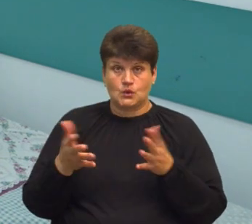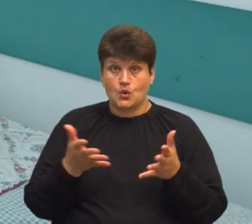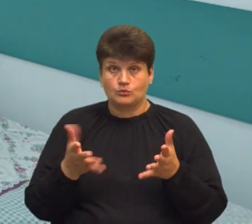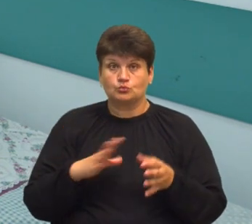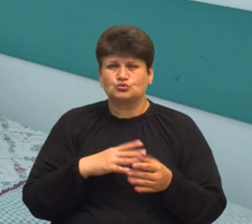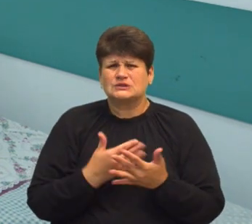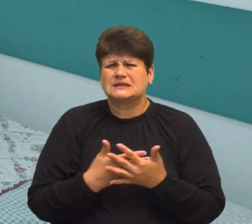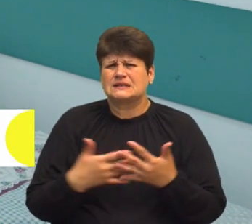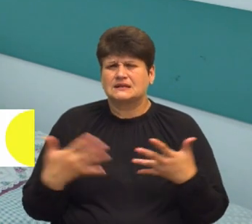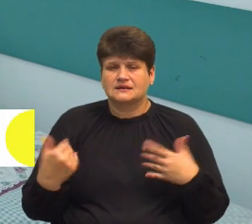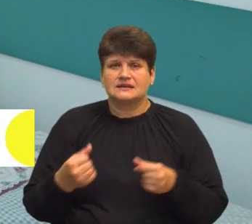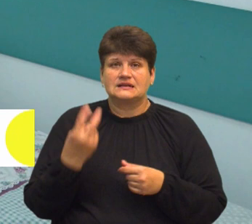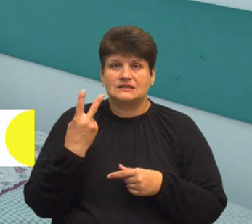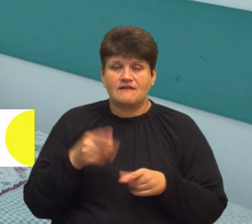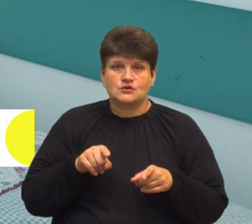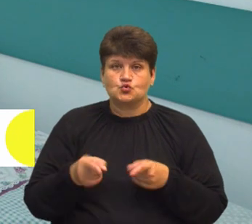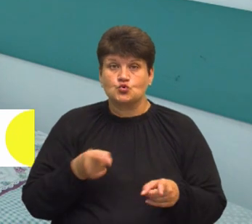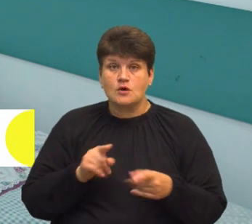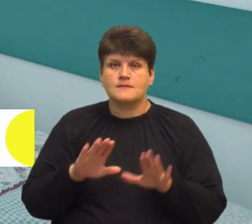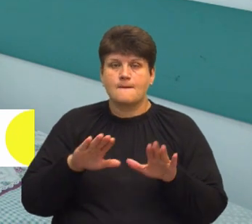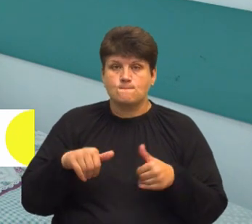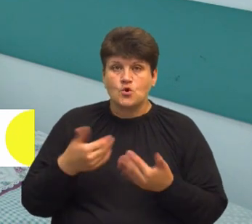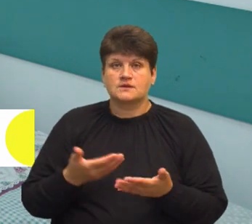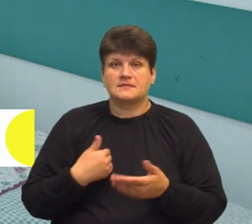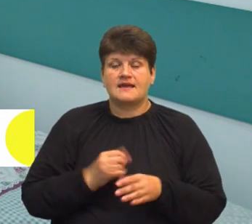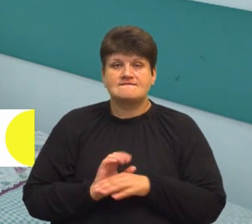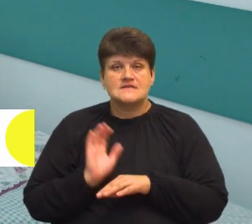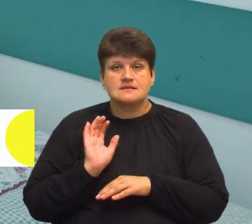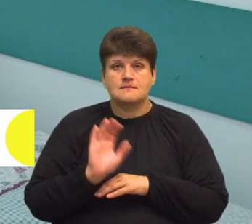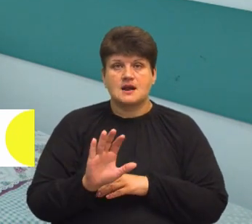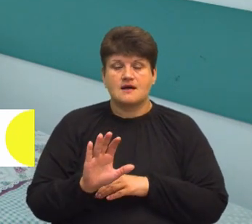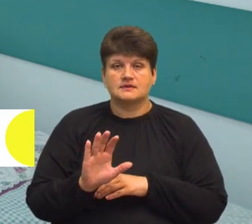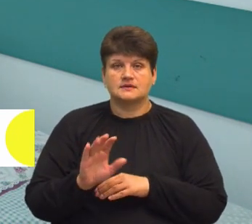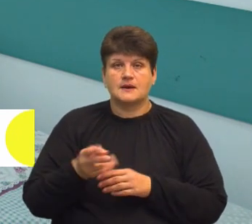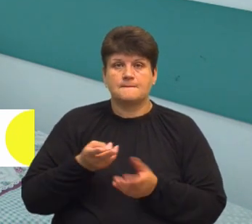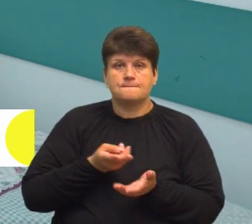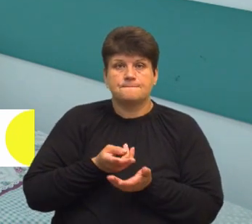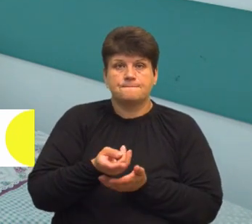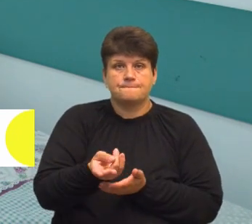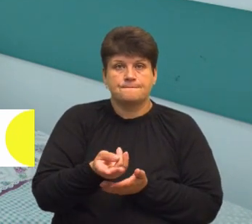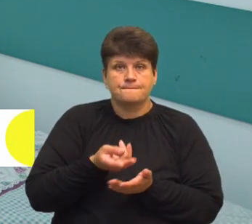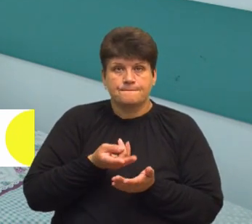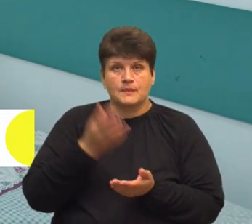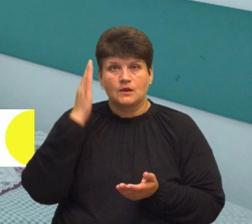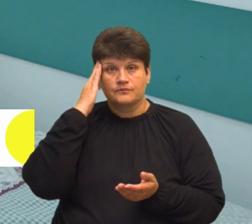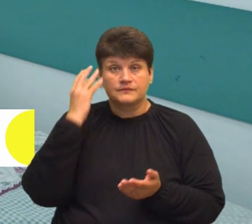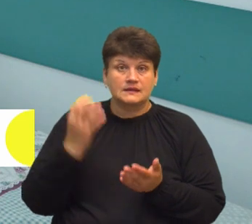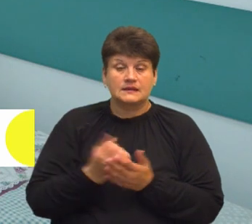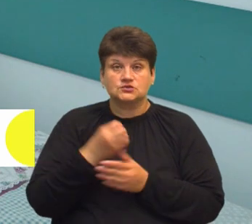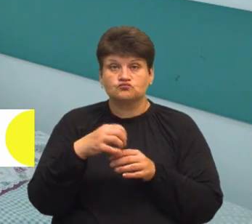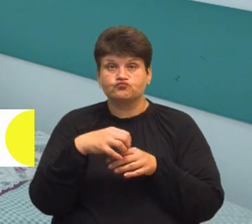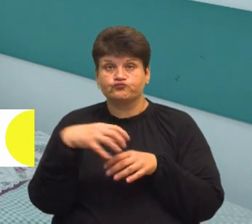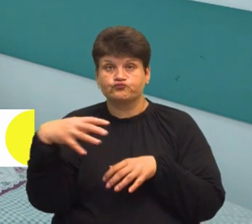декілька, це було два судомні напади. Потім мене відправили на магнітно-резонансу томографію голови. Виявили утворення